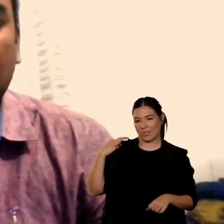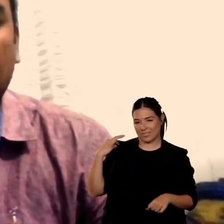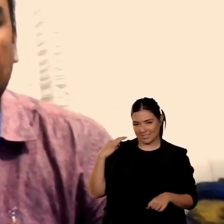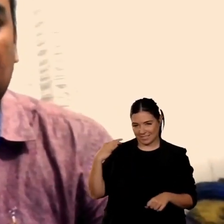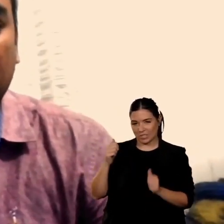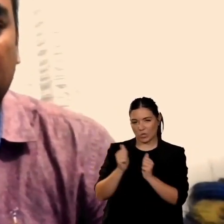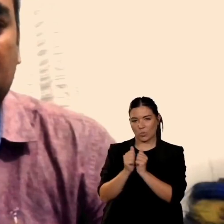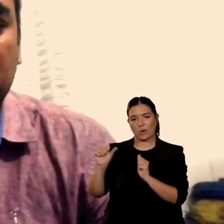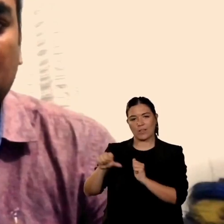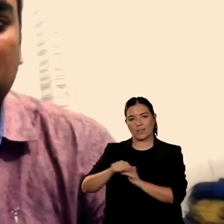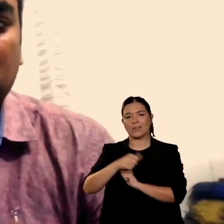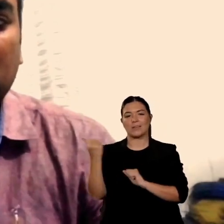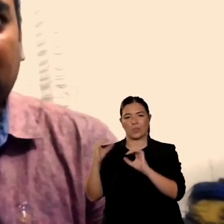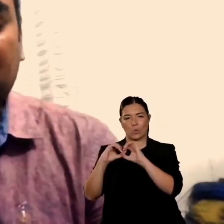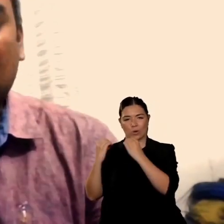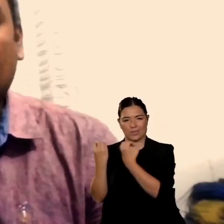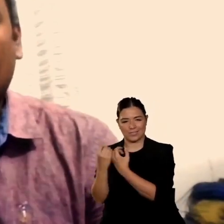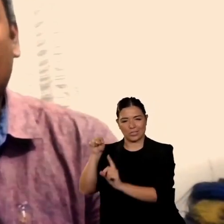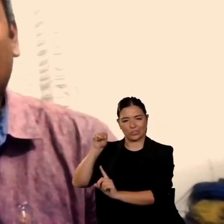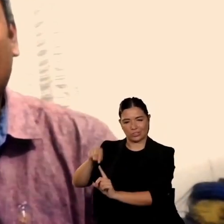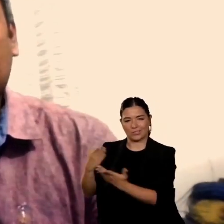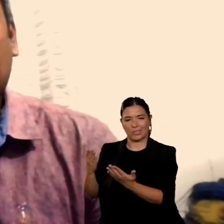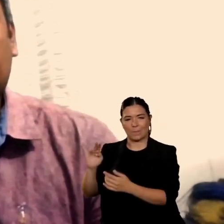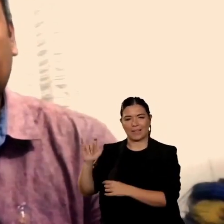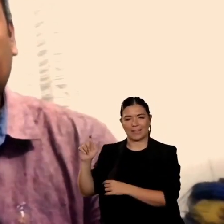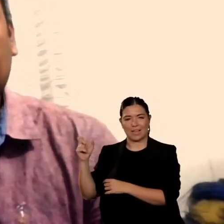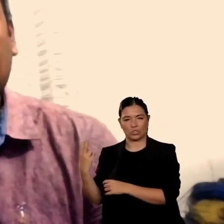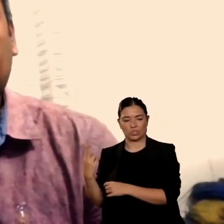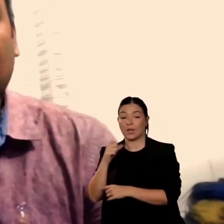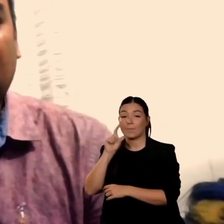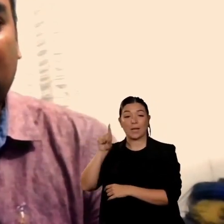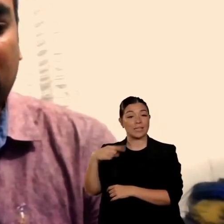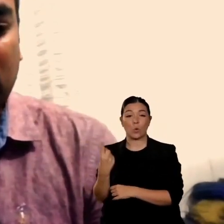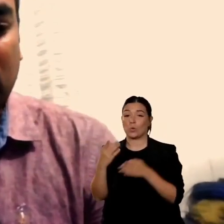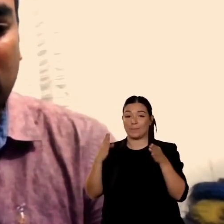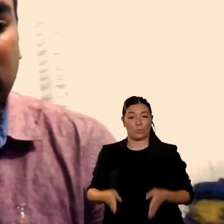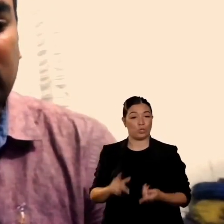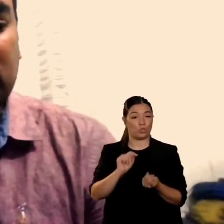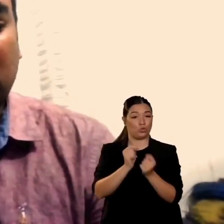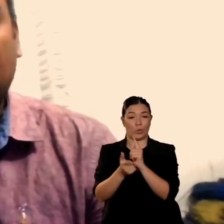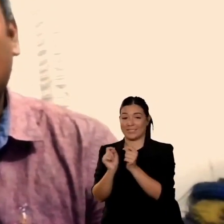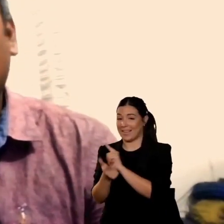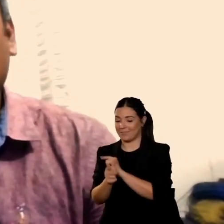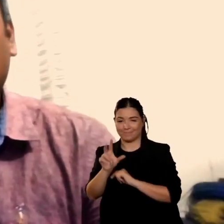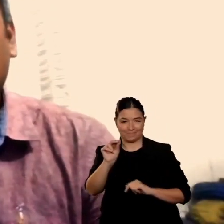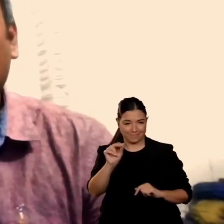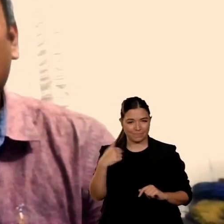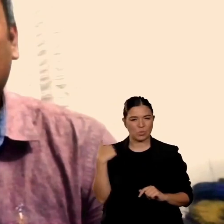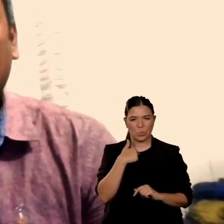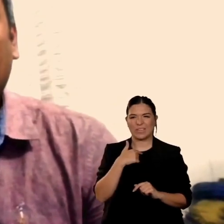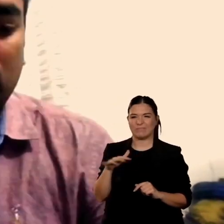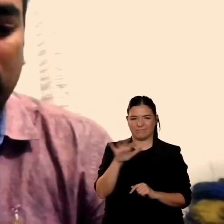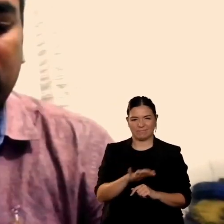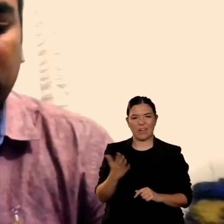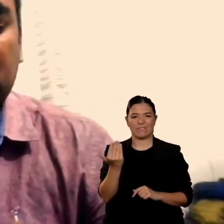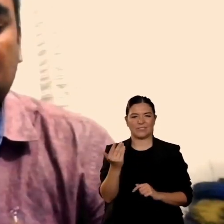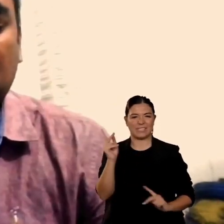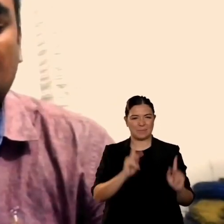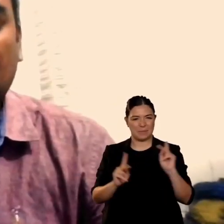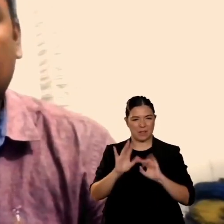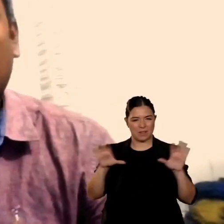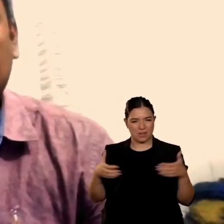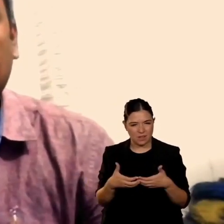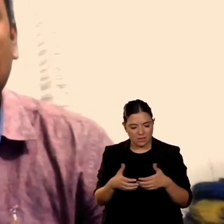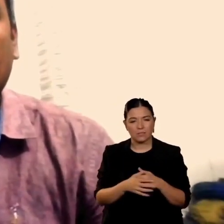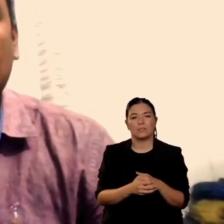poter localizzare scratch la versione da scrivania cioè e poi quelle che sono in